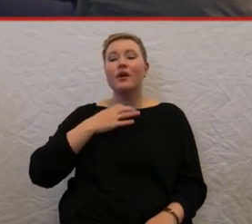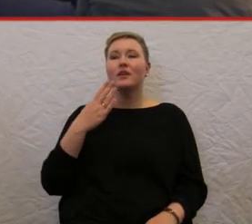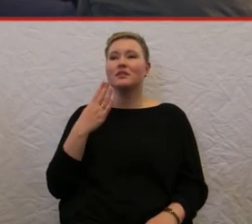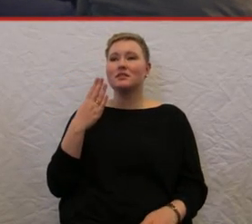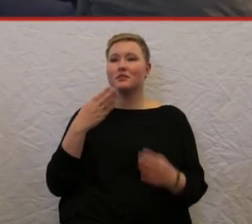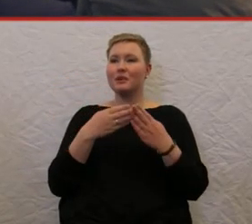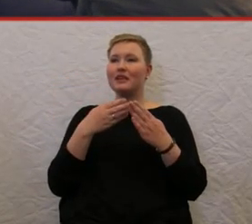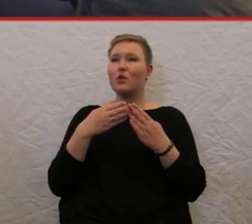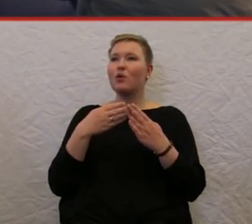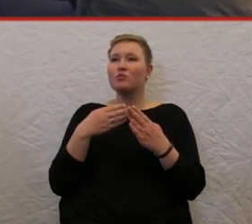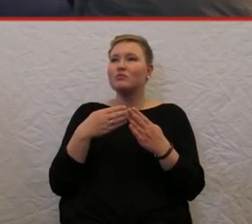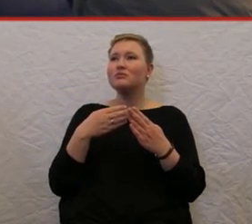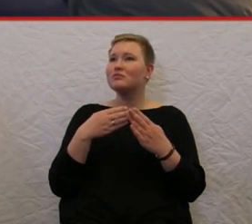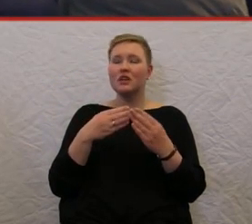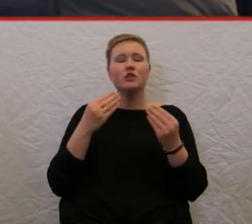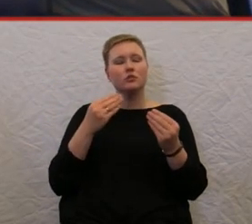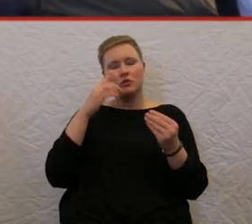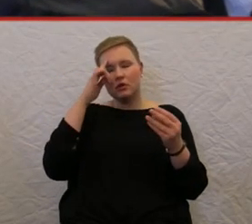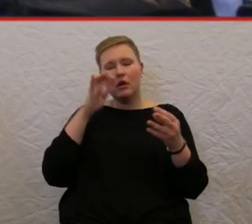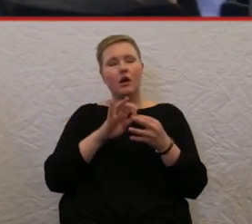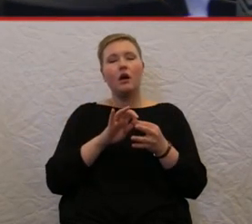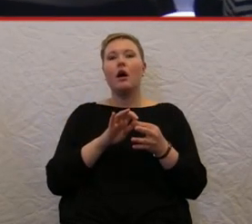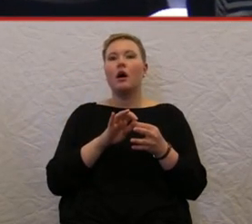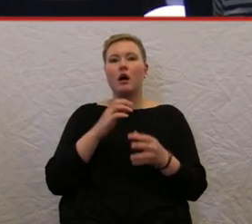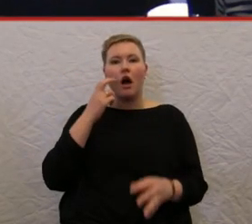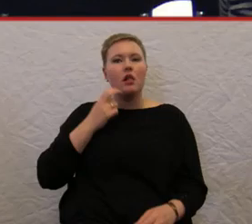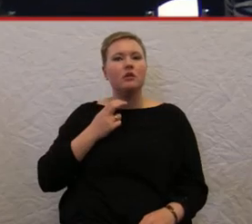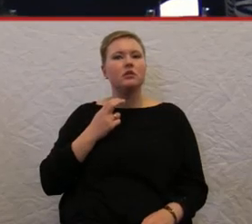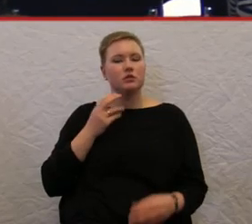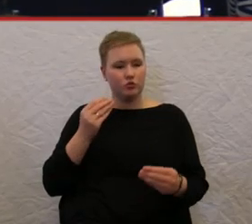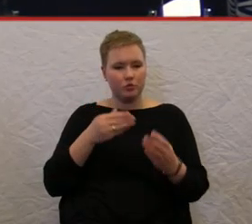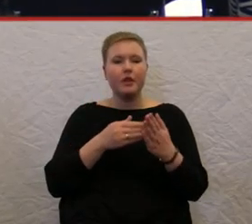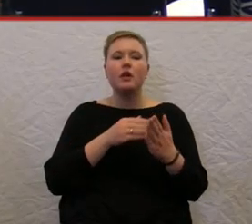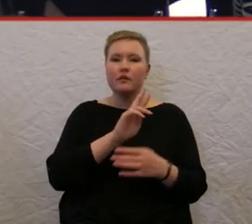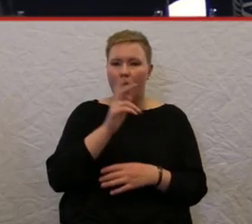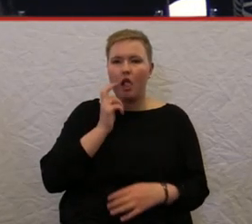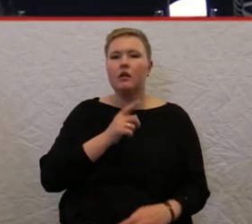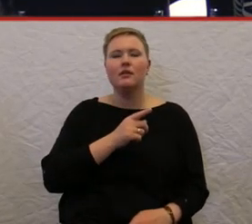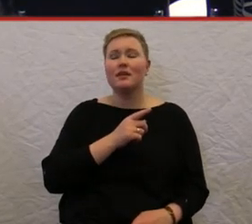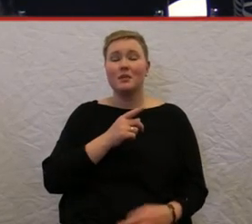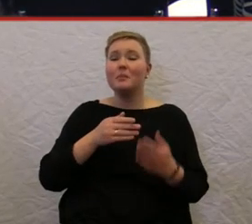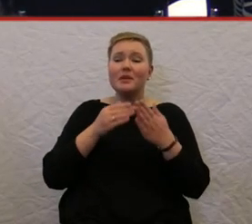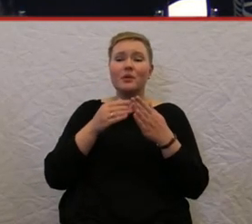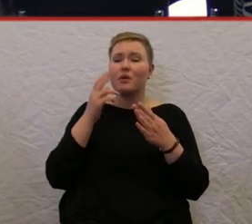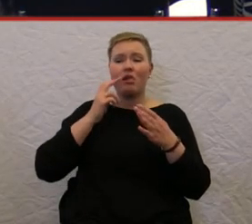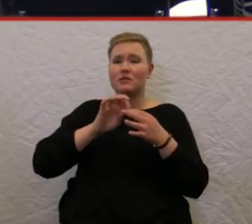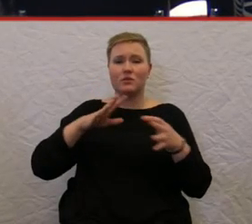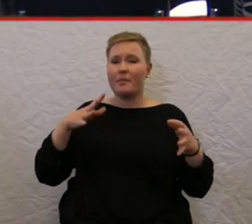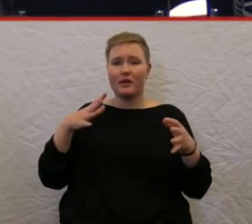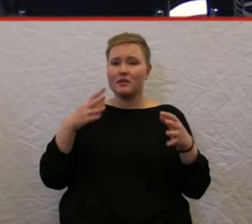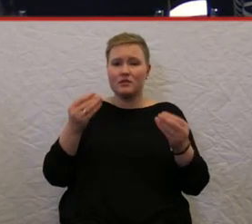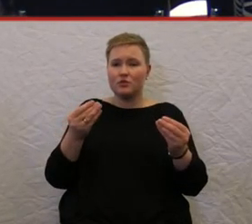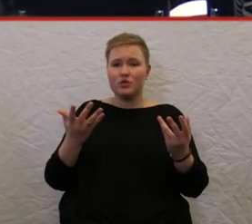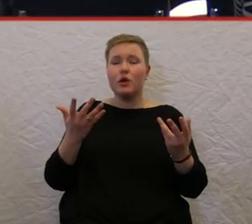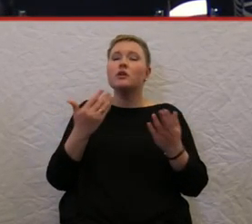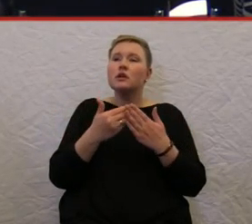Behinderung ist ja, also Behinderung wird oft assoziiert mit Alt auch, aber Behinderung ist ja altersunabhängig. Und ich nehme das